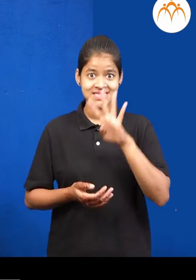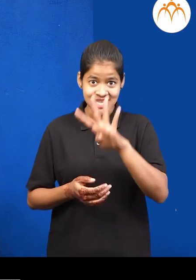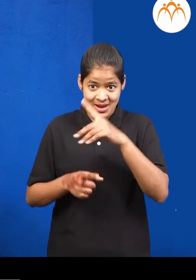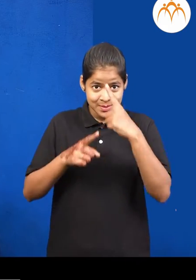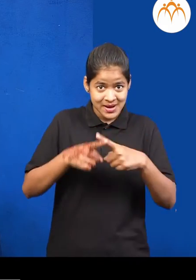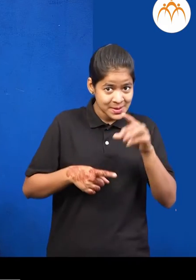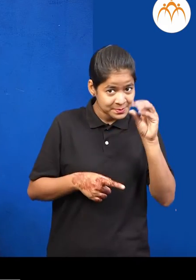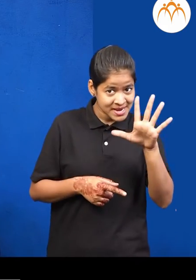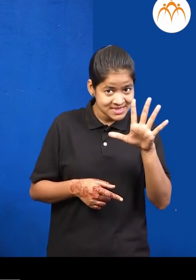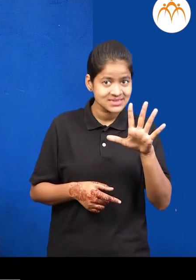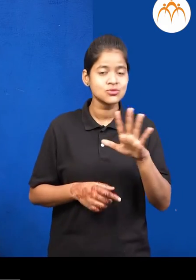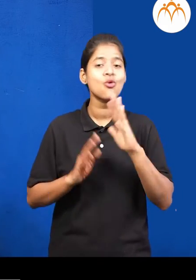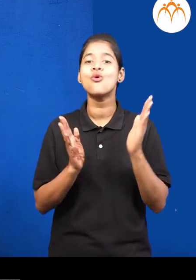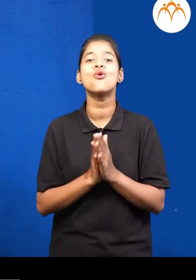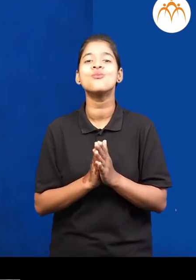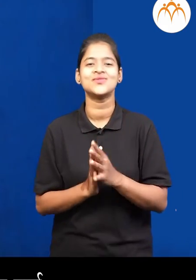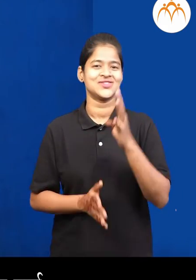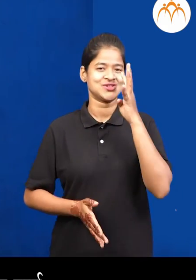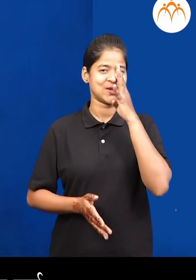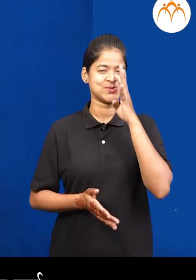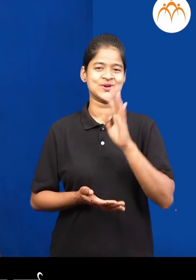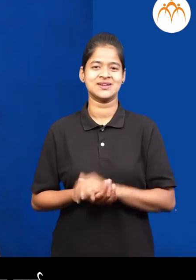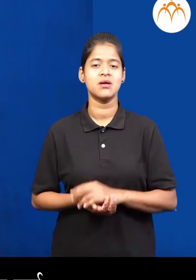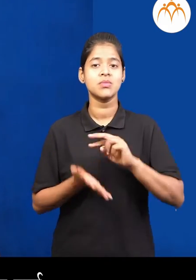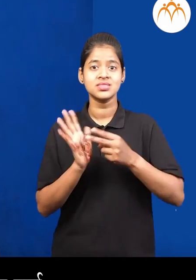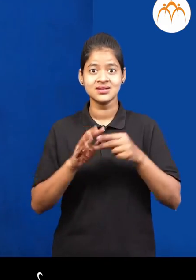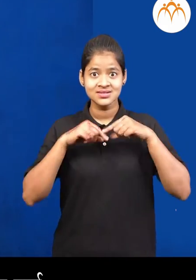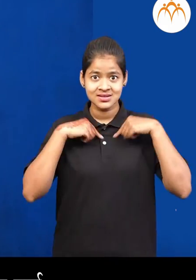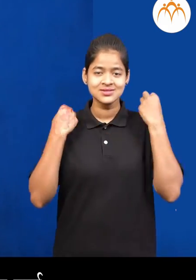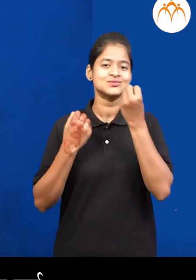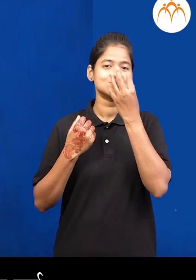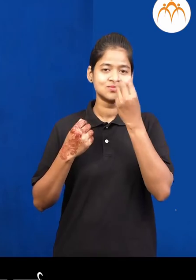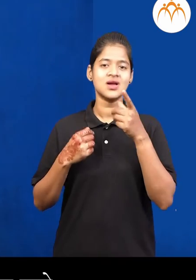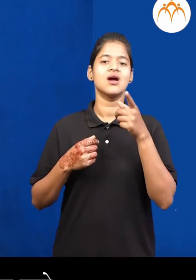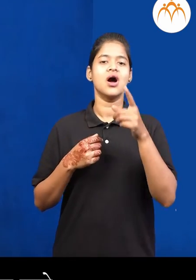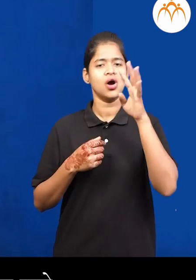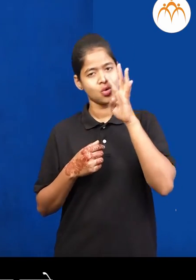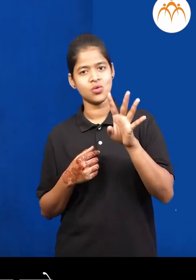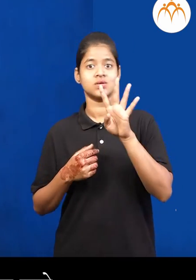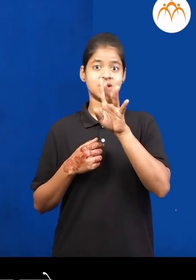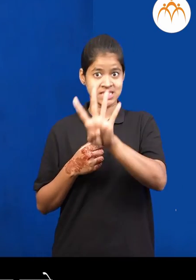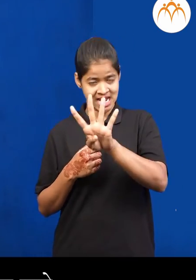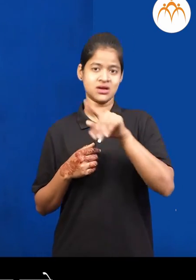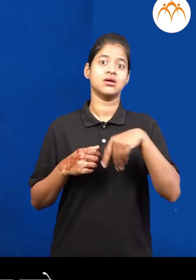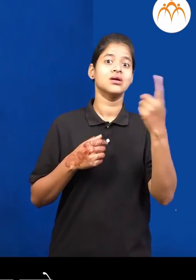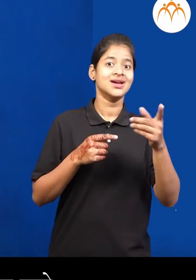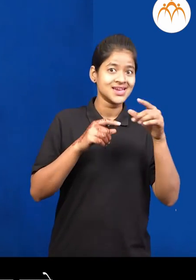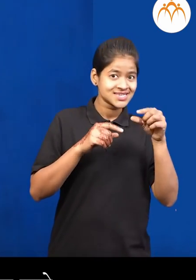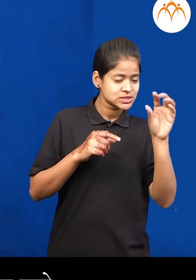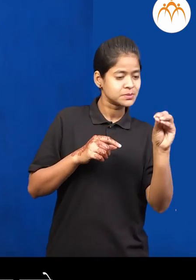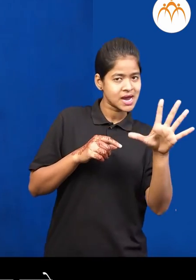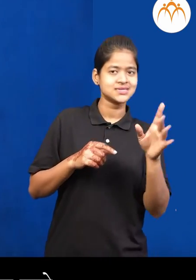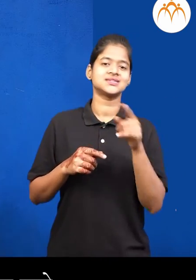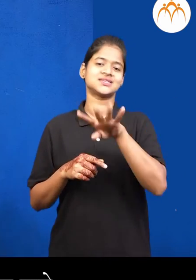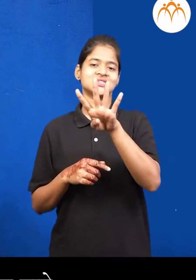चार अधिक पाच मंजे नव मंजे एकोन नव फूले आहे ताई तुझी पाच फूले आणे माझी